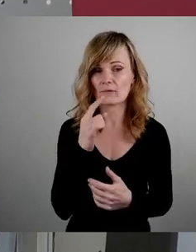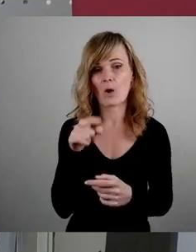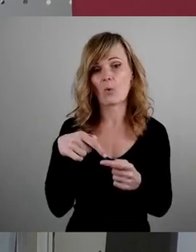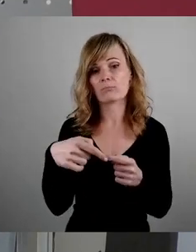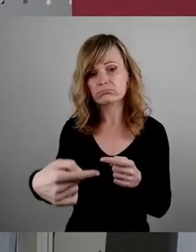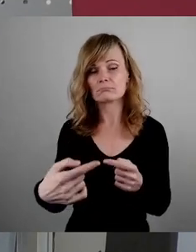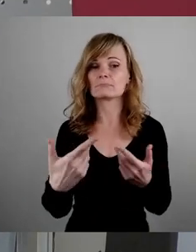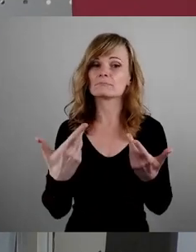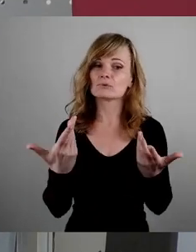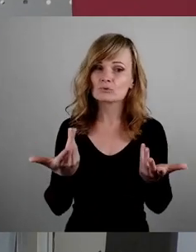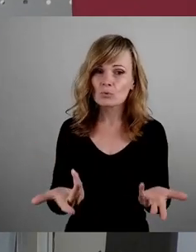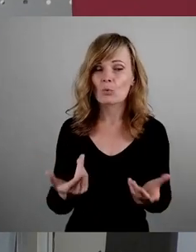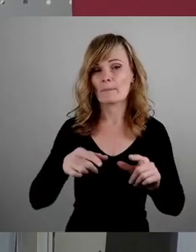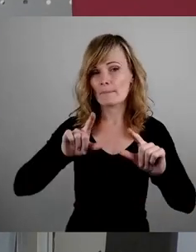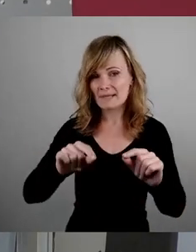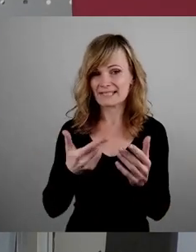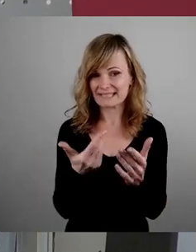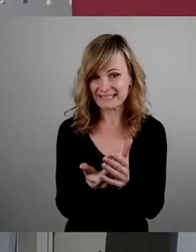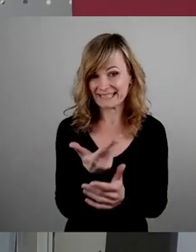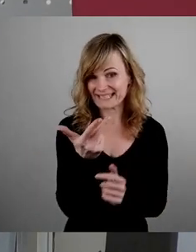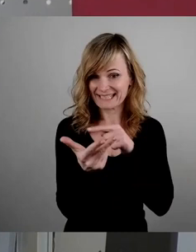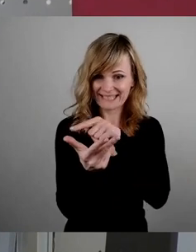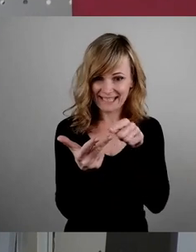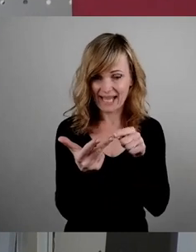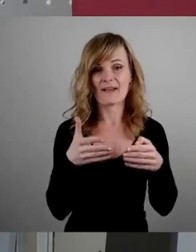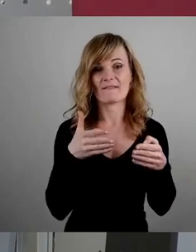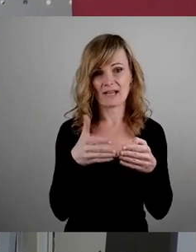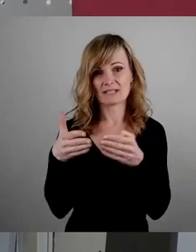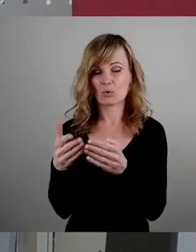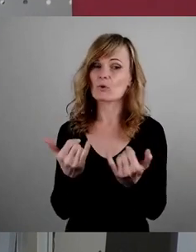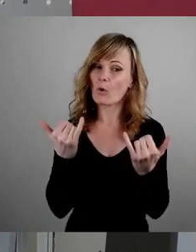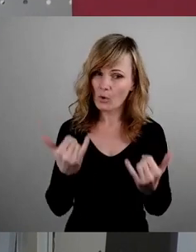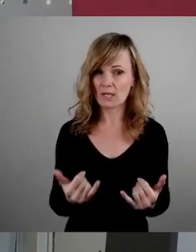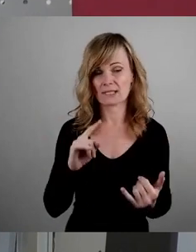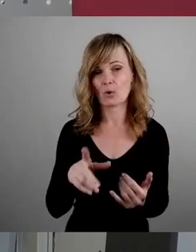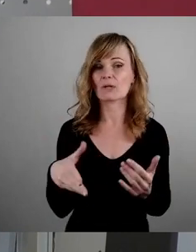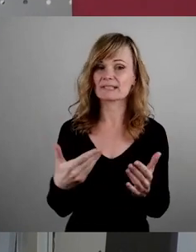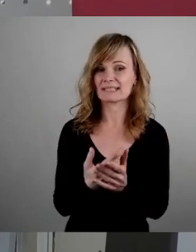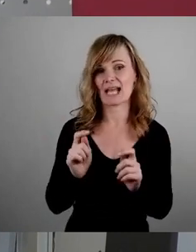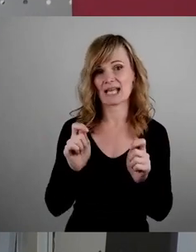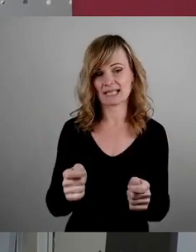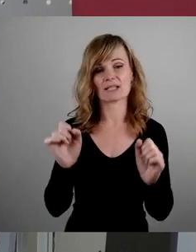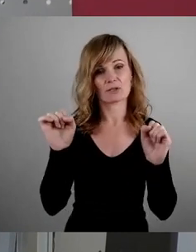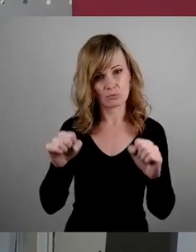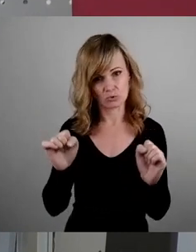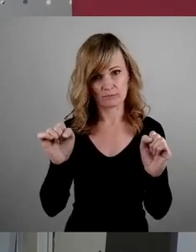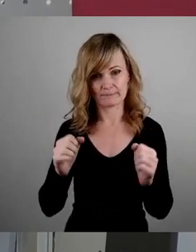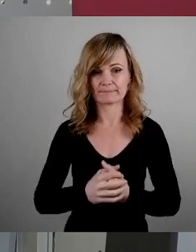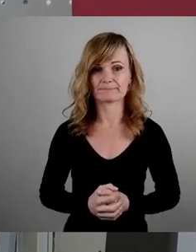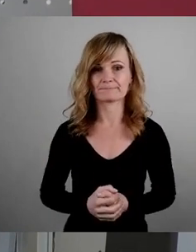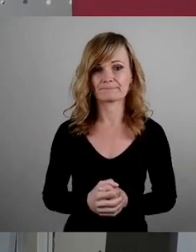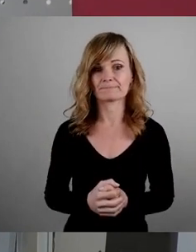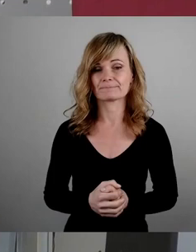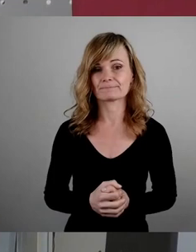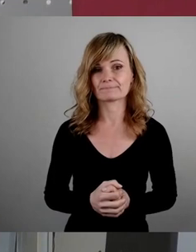dass mindestens diese drei genannten Fraktionen heute auch diesem Antrag der SPD-Fraktion zustimmen werden.